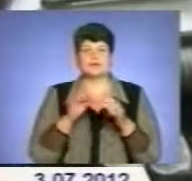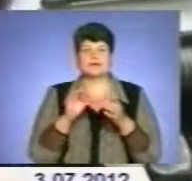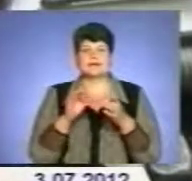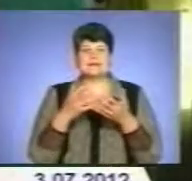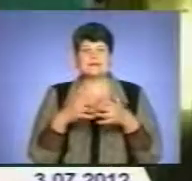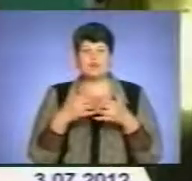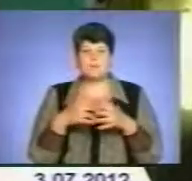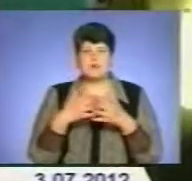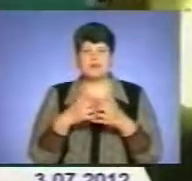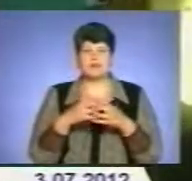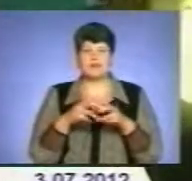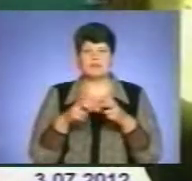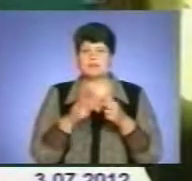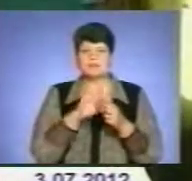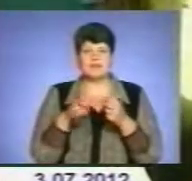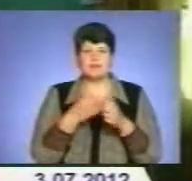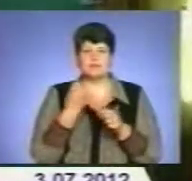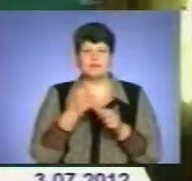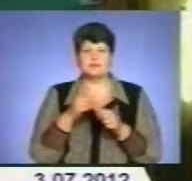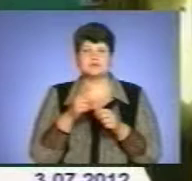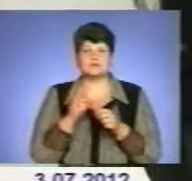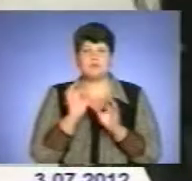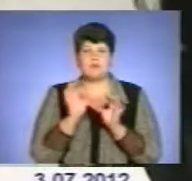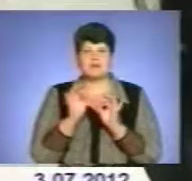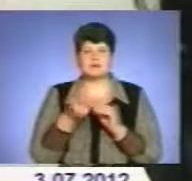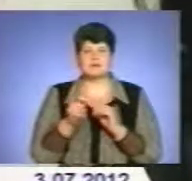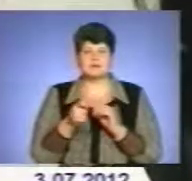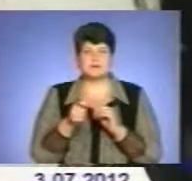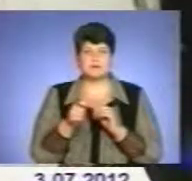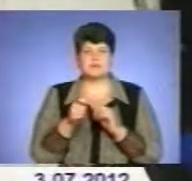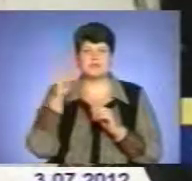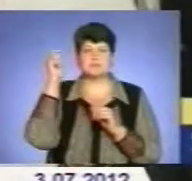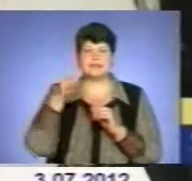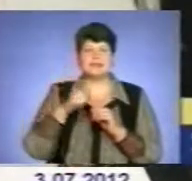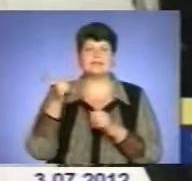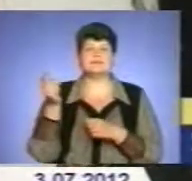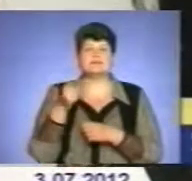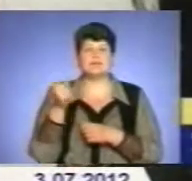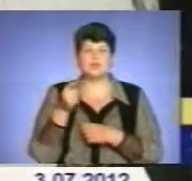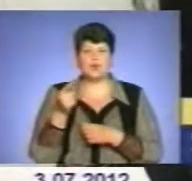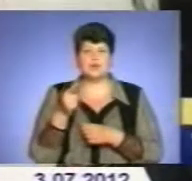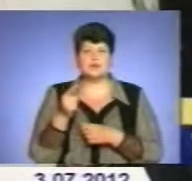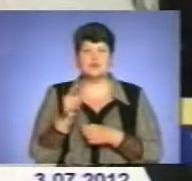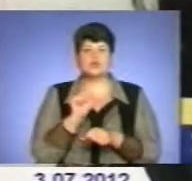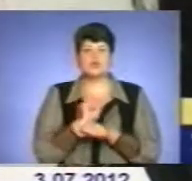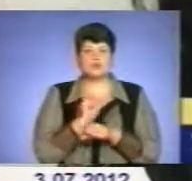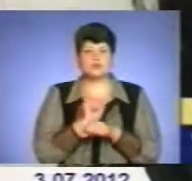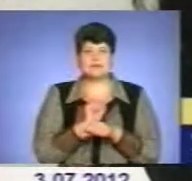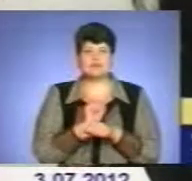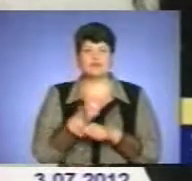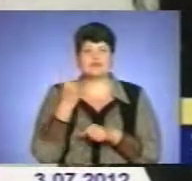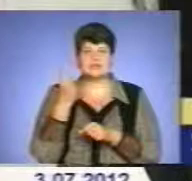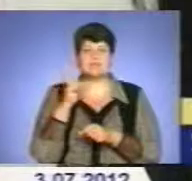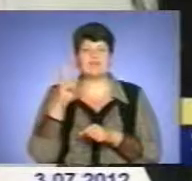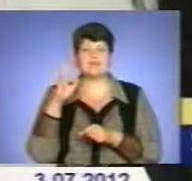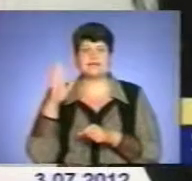злодійських навичок не ламалися надійні замки дверей. Вони приїхали в місто Тернопіль, оскільки зупинилися на одній із